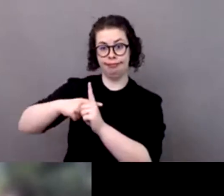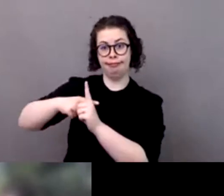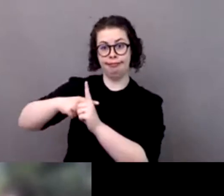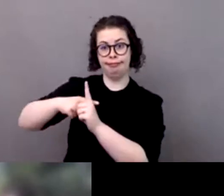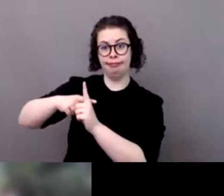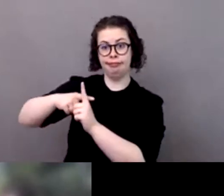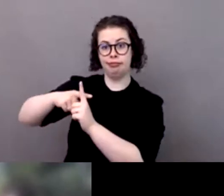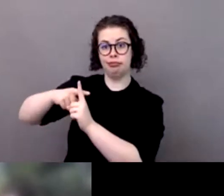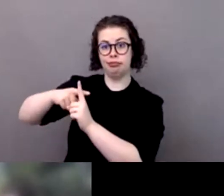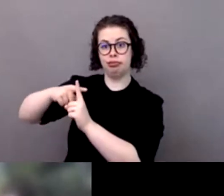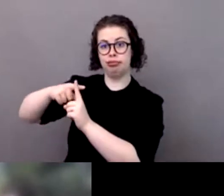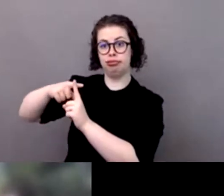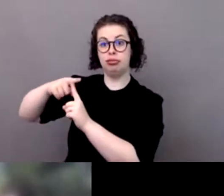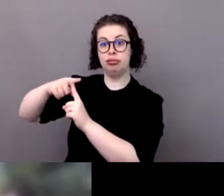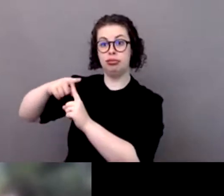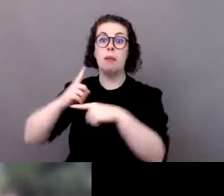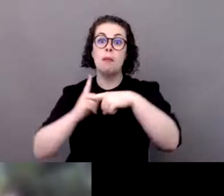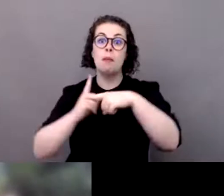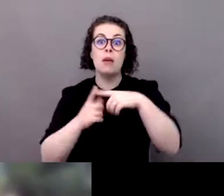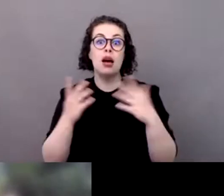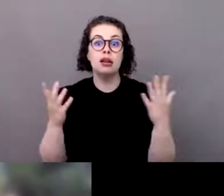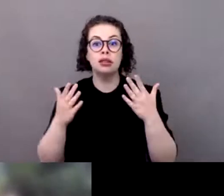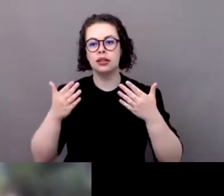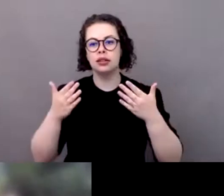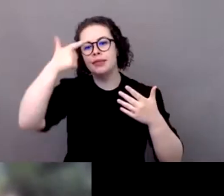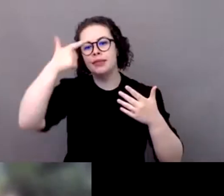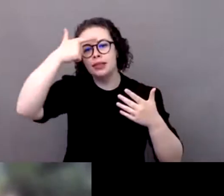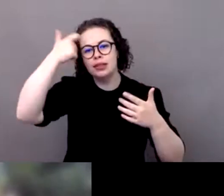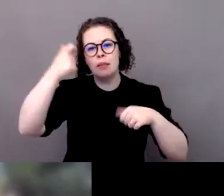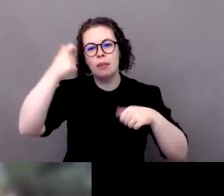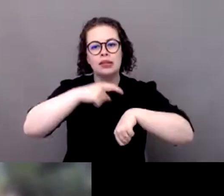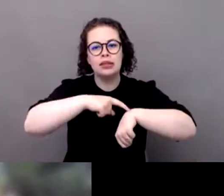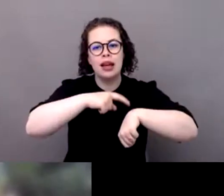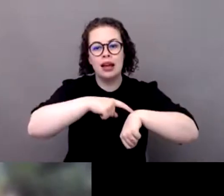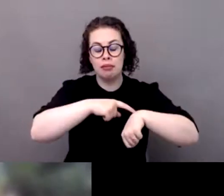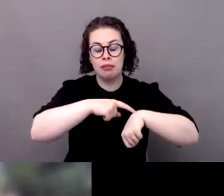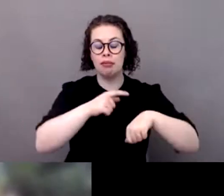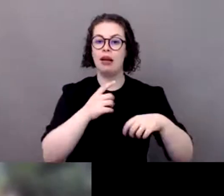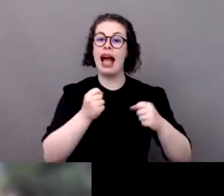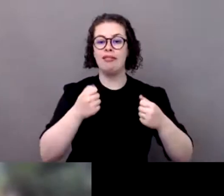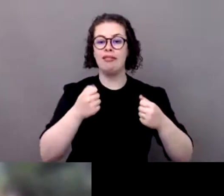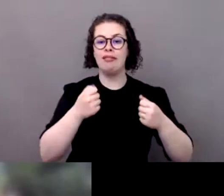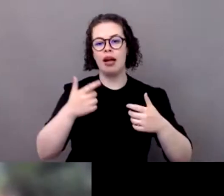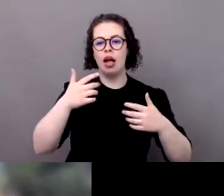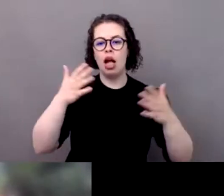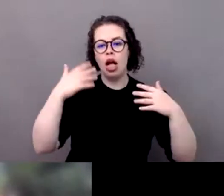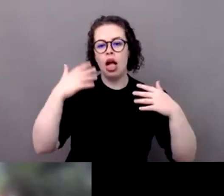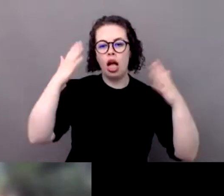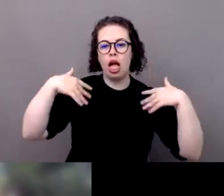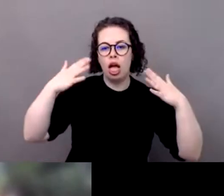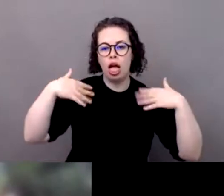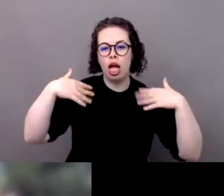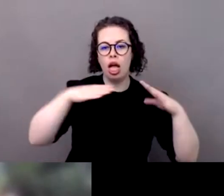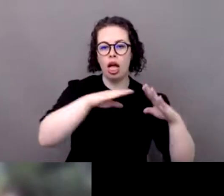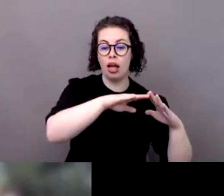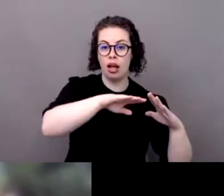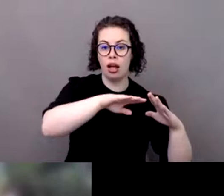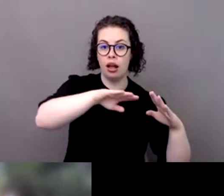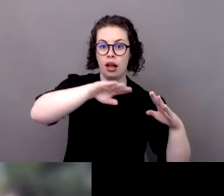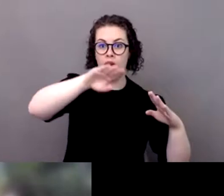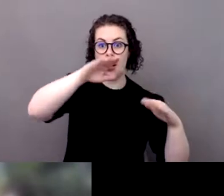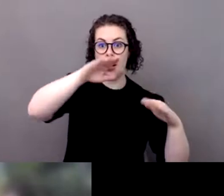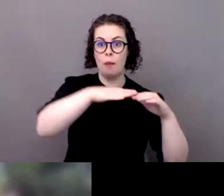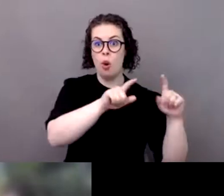gasons les gasons sportifs savoir qu'on a 40 000 stades engasonnés en france